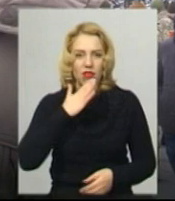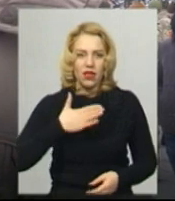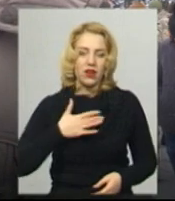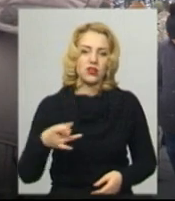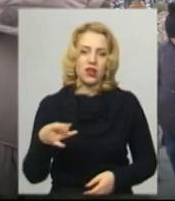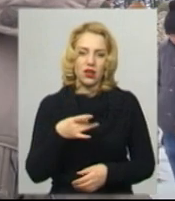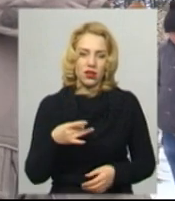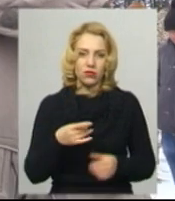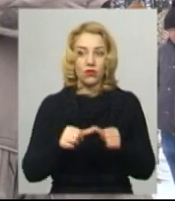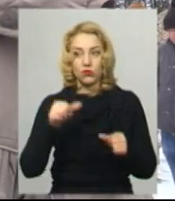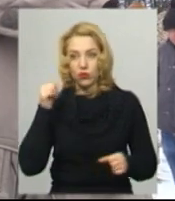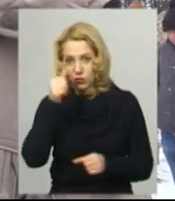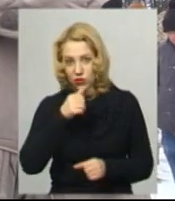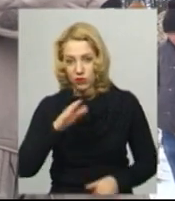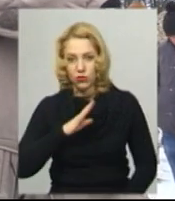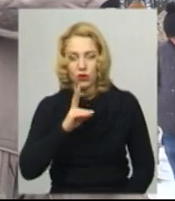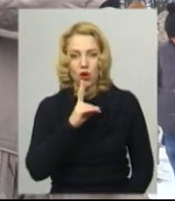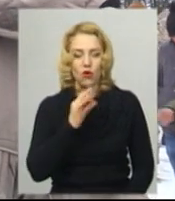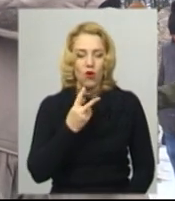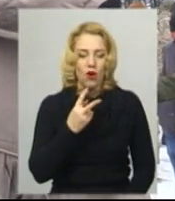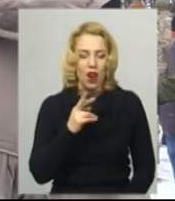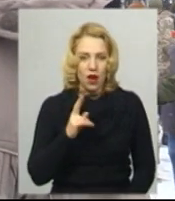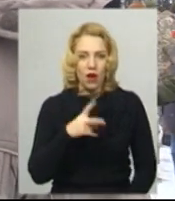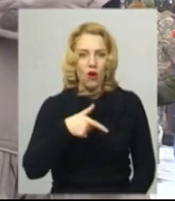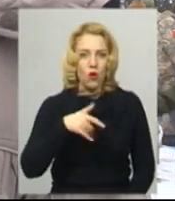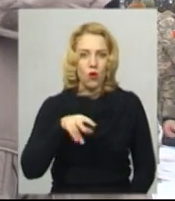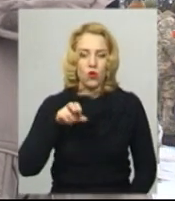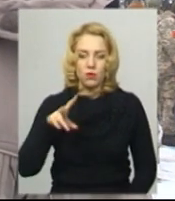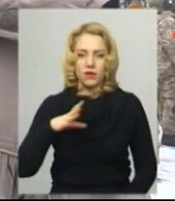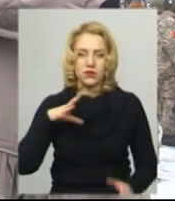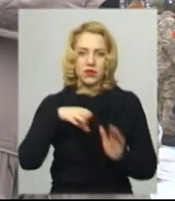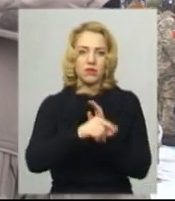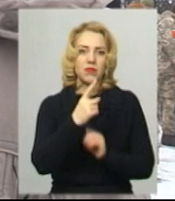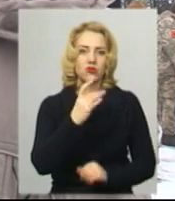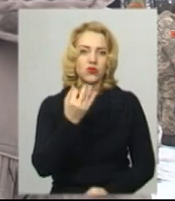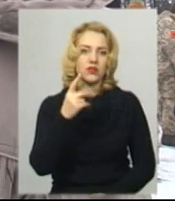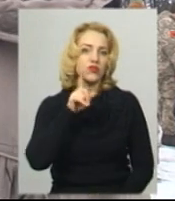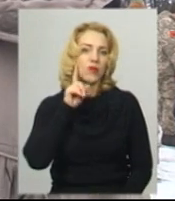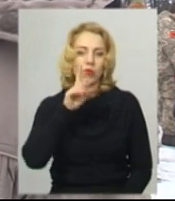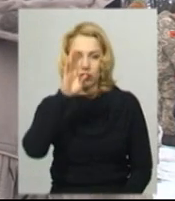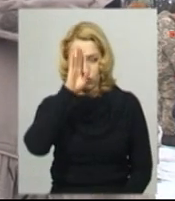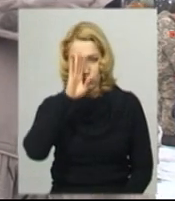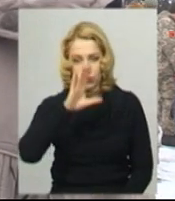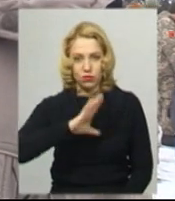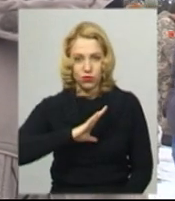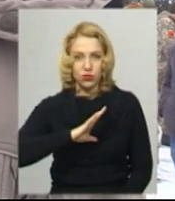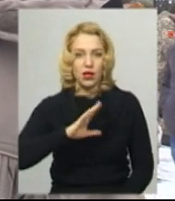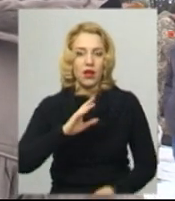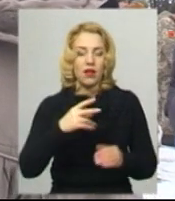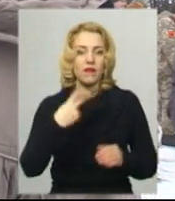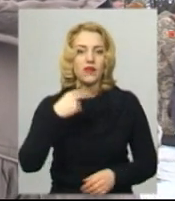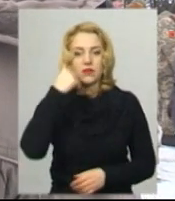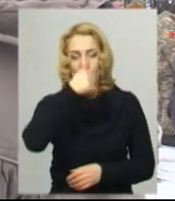В тому році в нас був Коля Голубів, який охоронили, той загинув 1 січня, зовсім молодий хлопець, такі 20 років